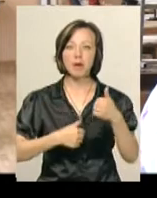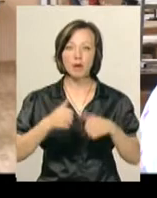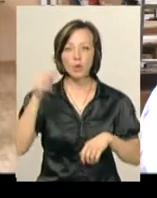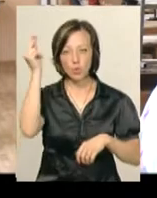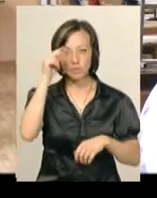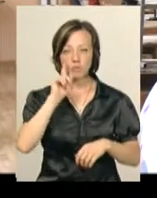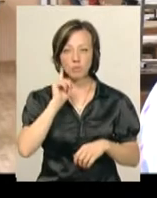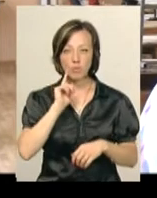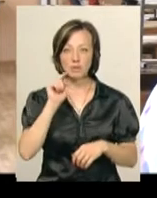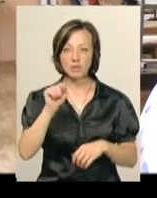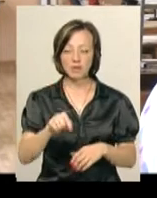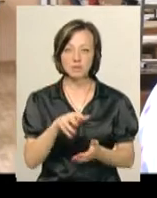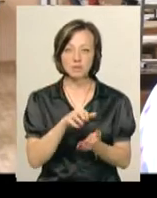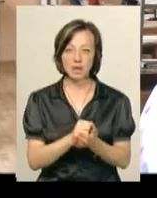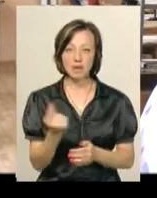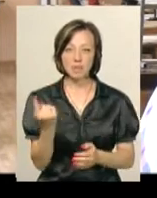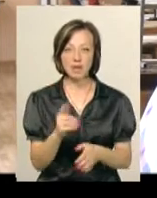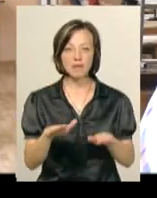перше місце у класі гоночних моделей.